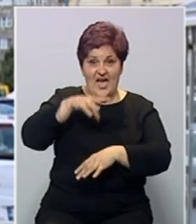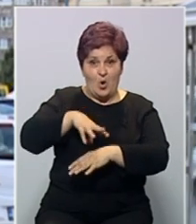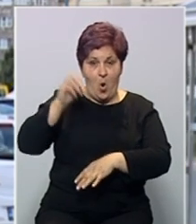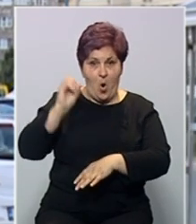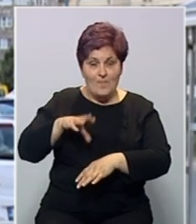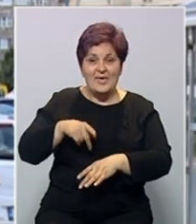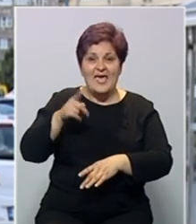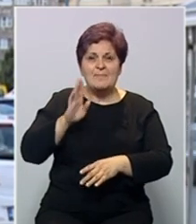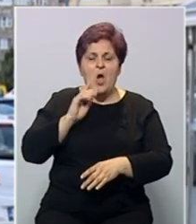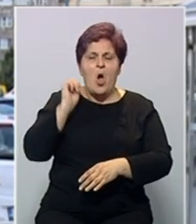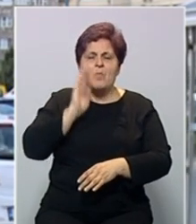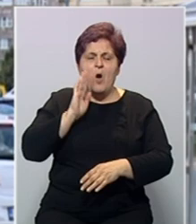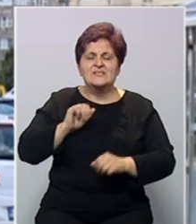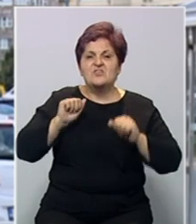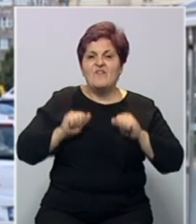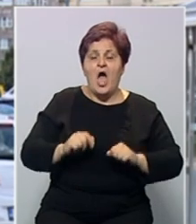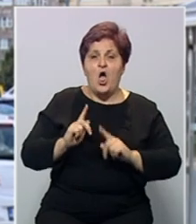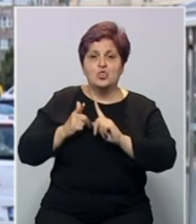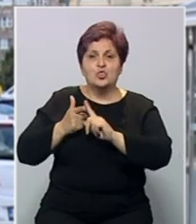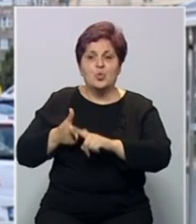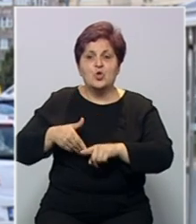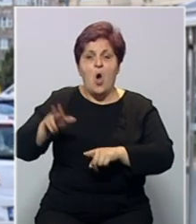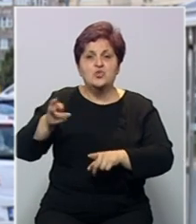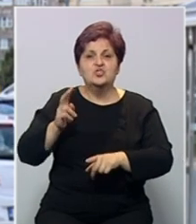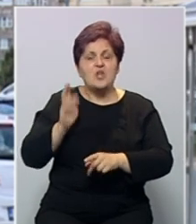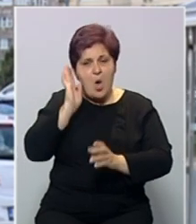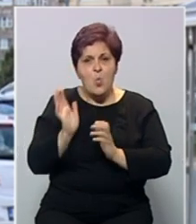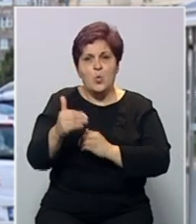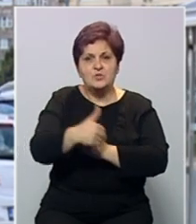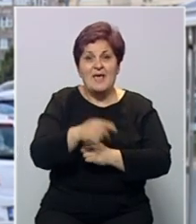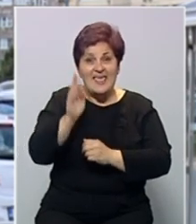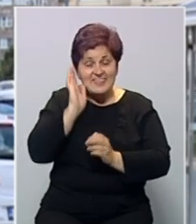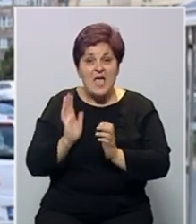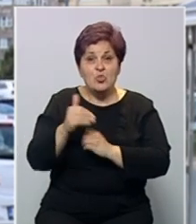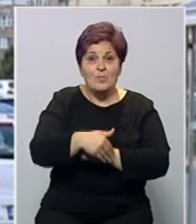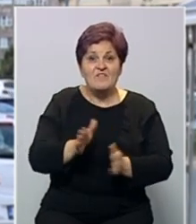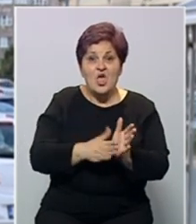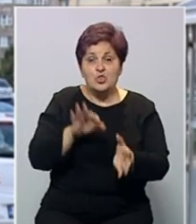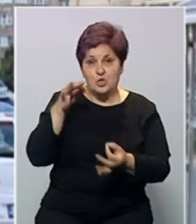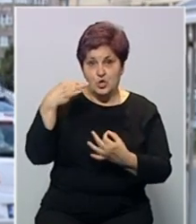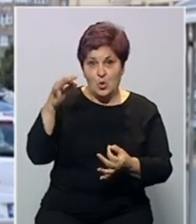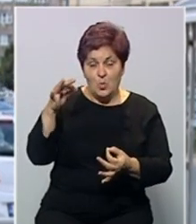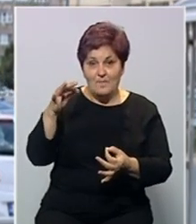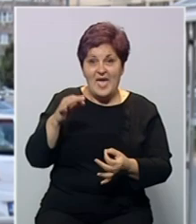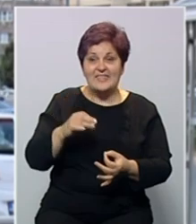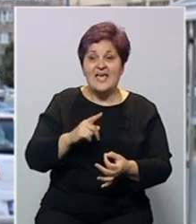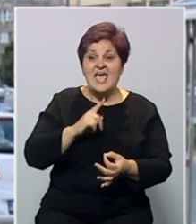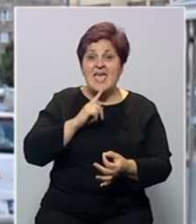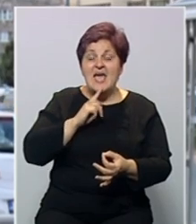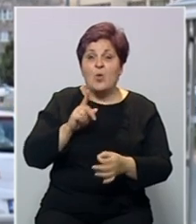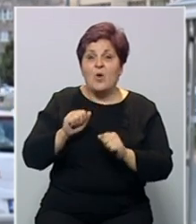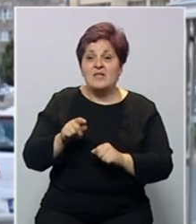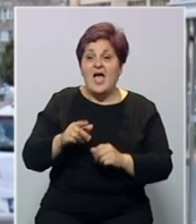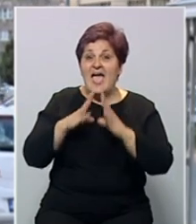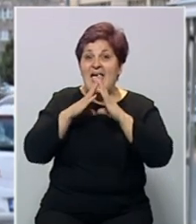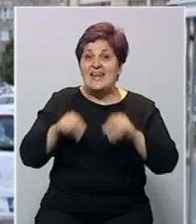bila kod bosanskog vladara, dok je druga odšla Dubrovnik. Taj Dubrovački dokument, dakle, koji je Dubrovački posjedija,